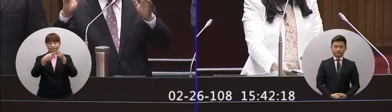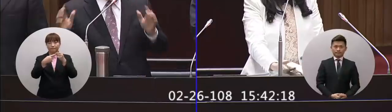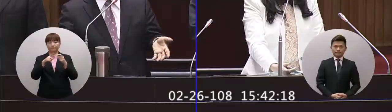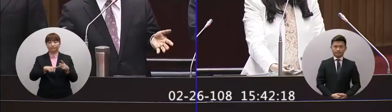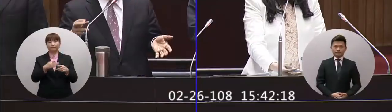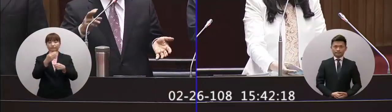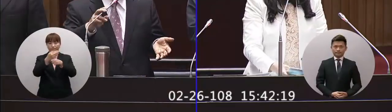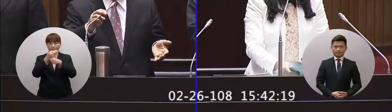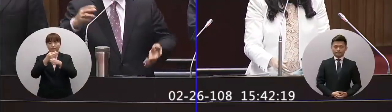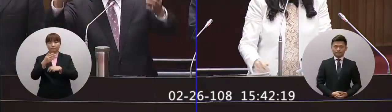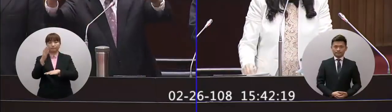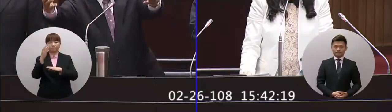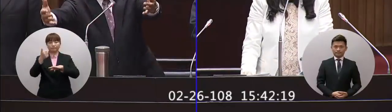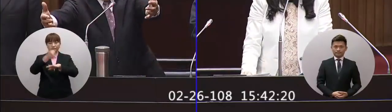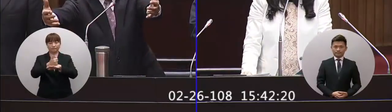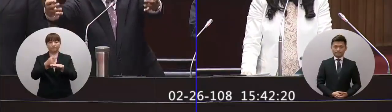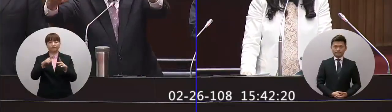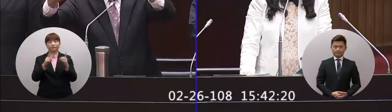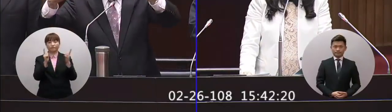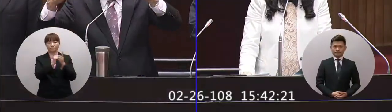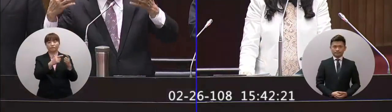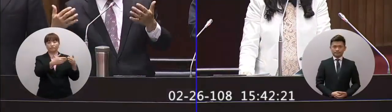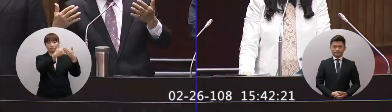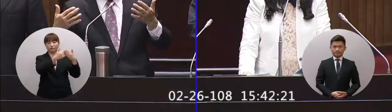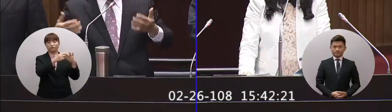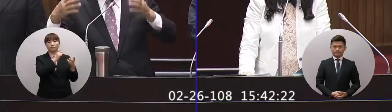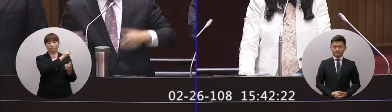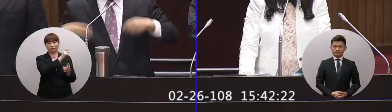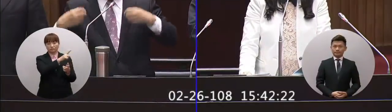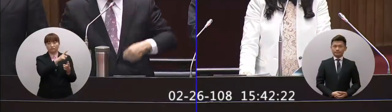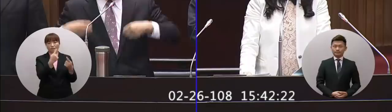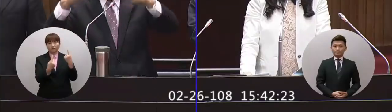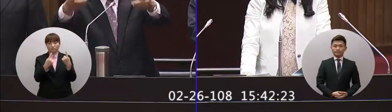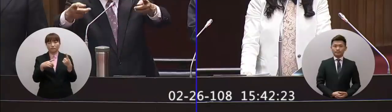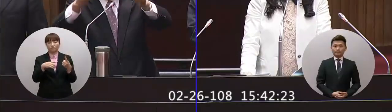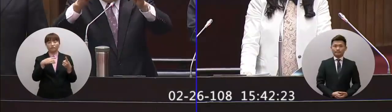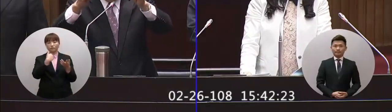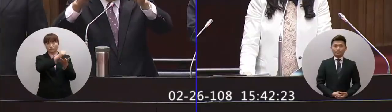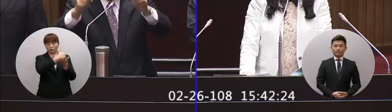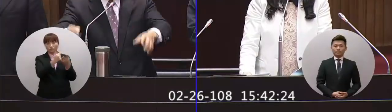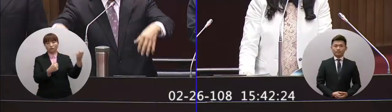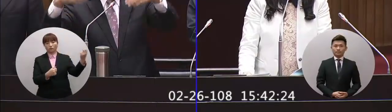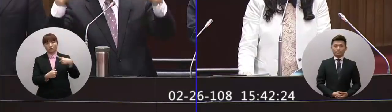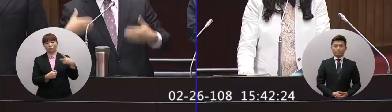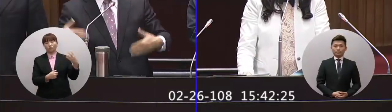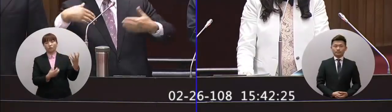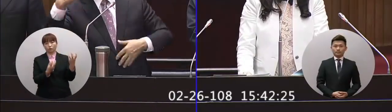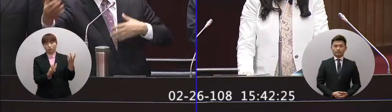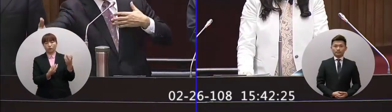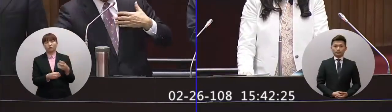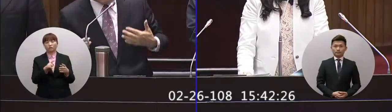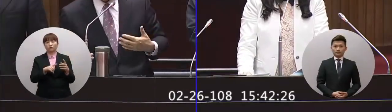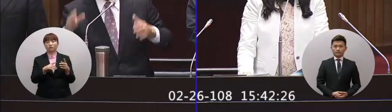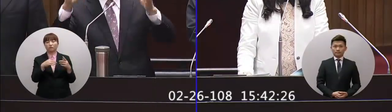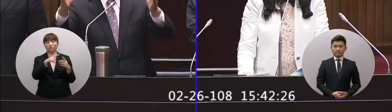在馬英九執政的時候向中國買農產品水果比從台灣賣過去多所以這